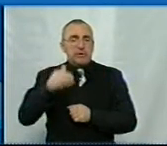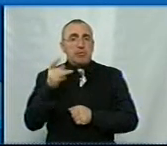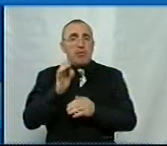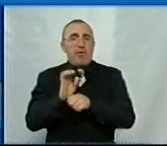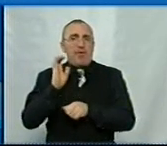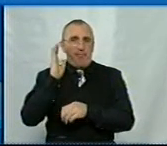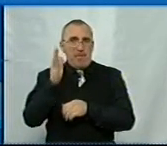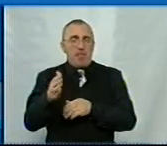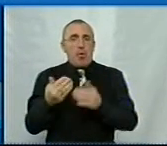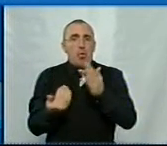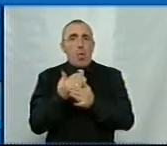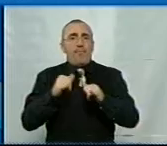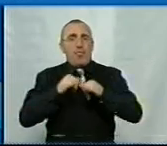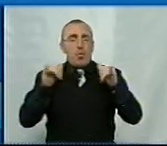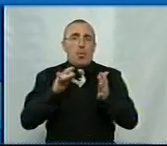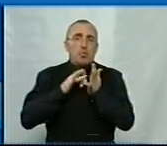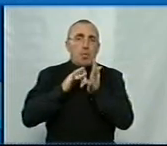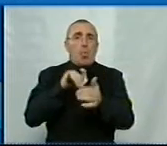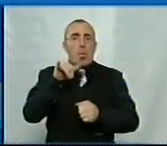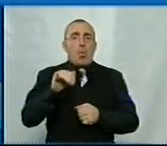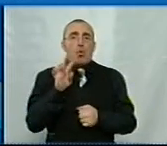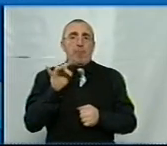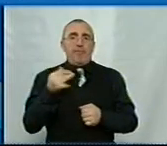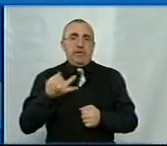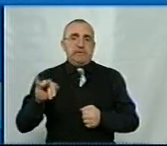на новий напрямок розвиток туризму у Кропивницькому?